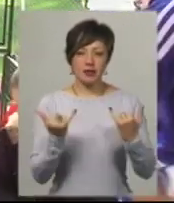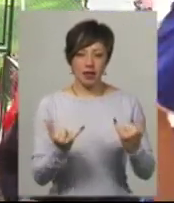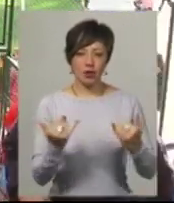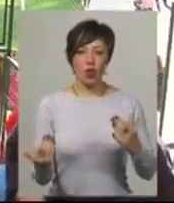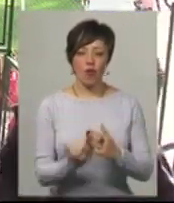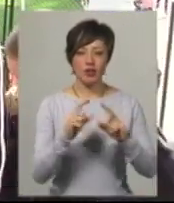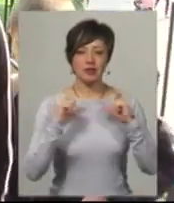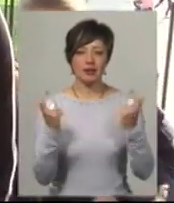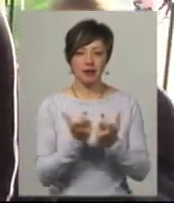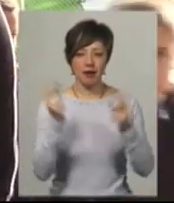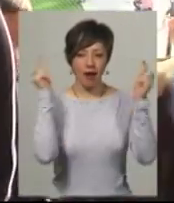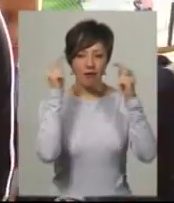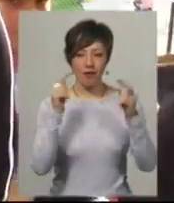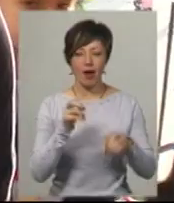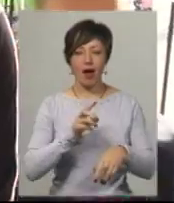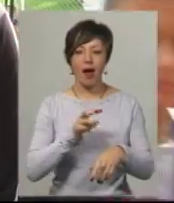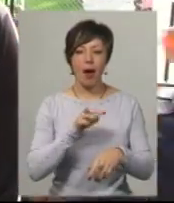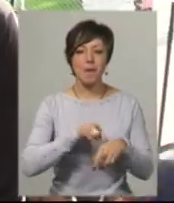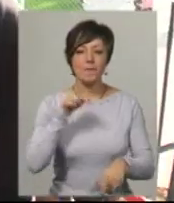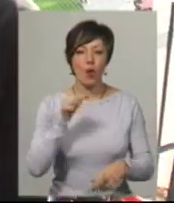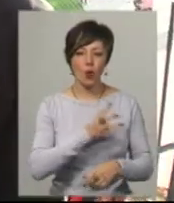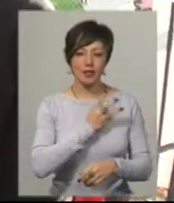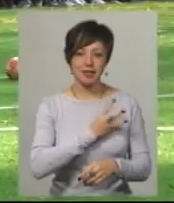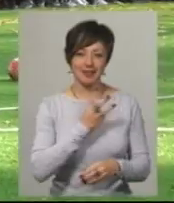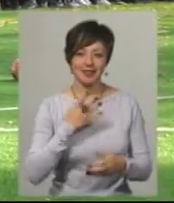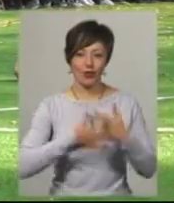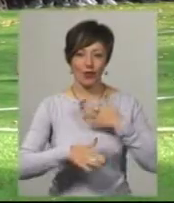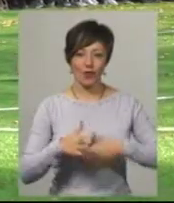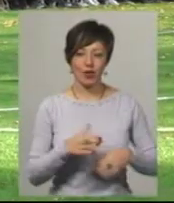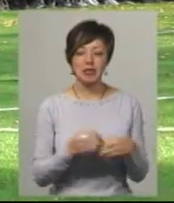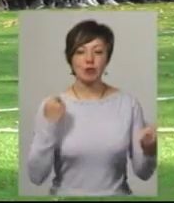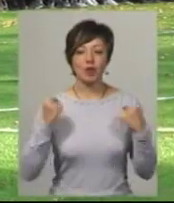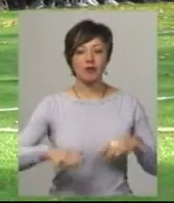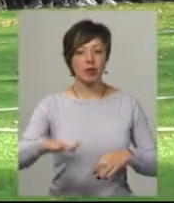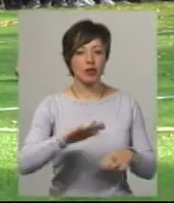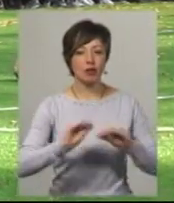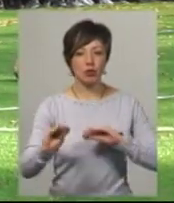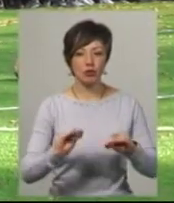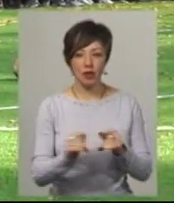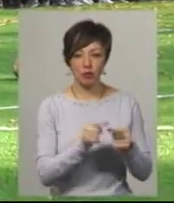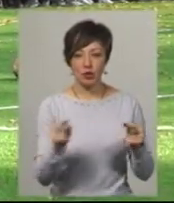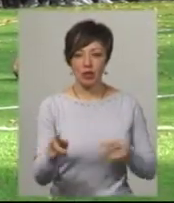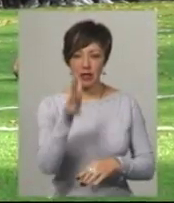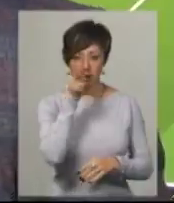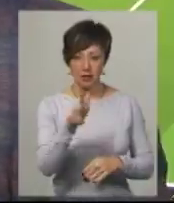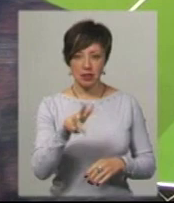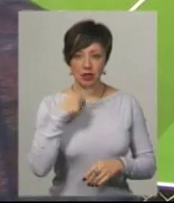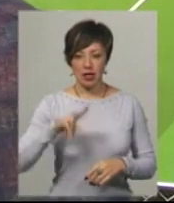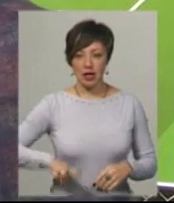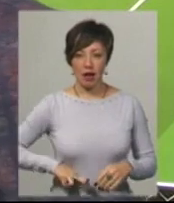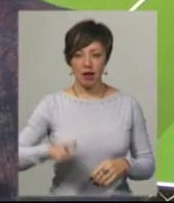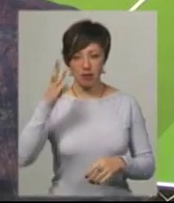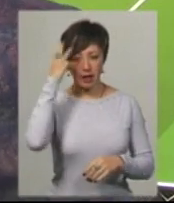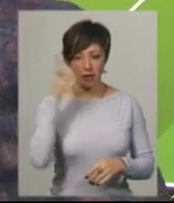стадіон, ми отримаємо кайфові емоції, ми кайфуємо від цього стадіону. Спортивний майданчик облаштували протягом трьох місяців, каже директор